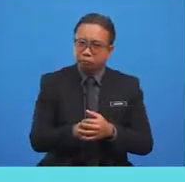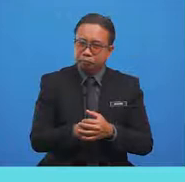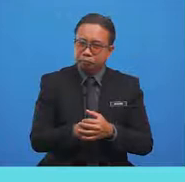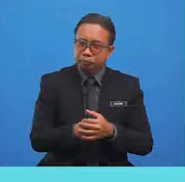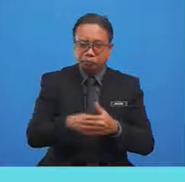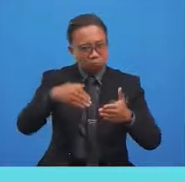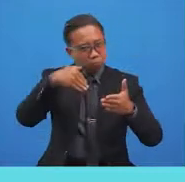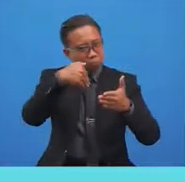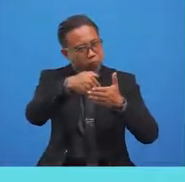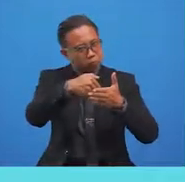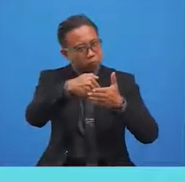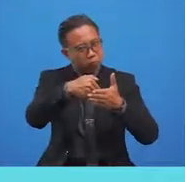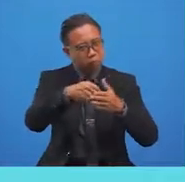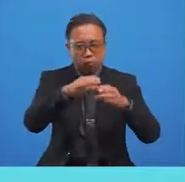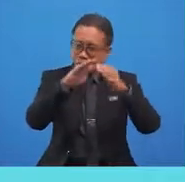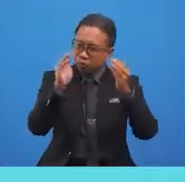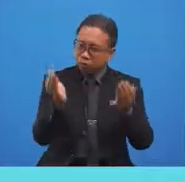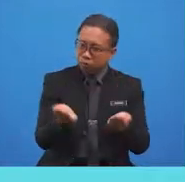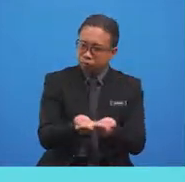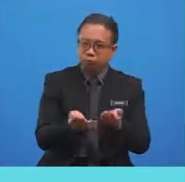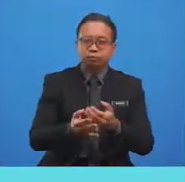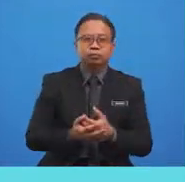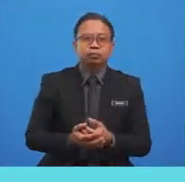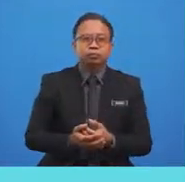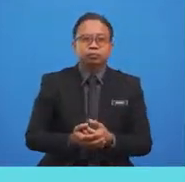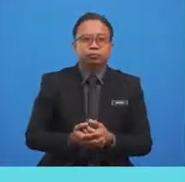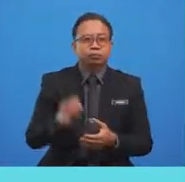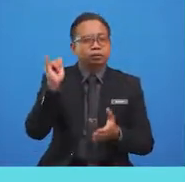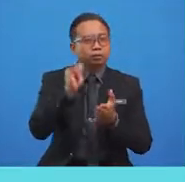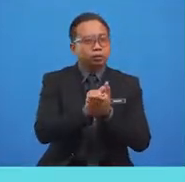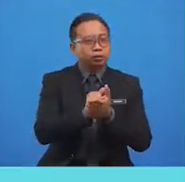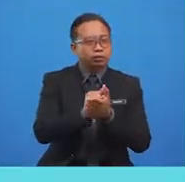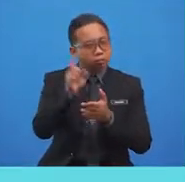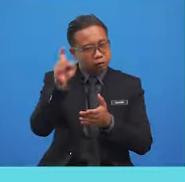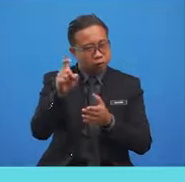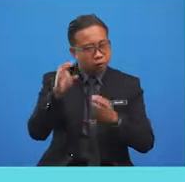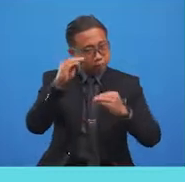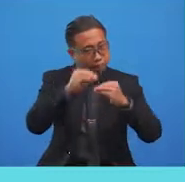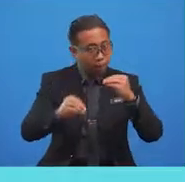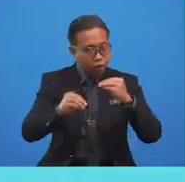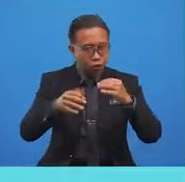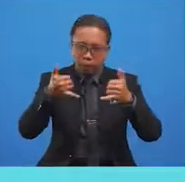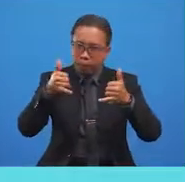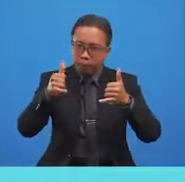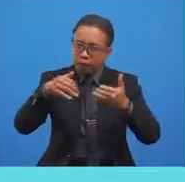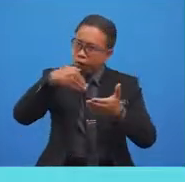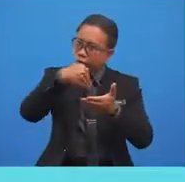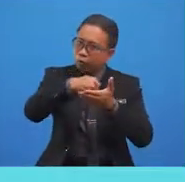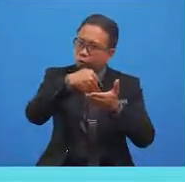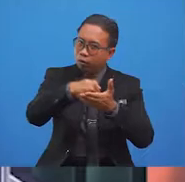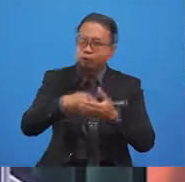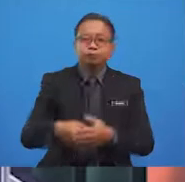is kicking a ball. Hmm, this picture should match play football.